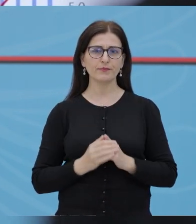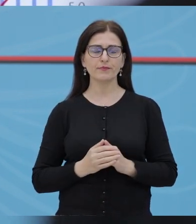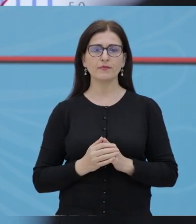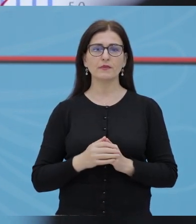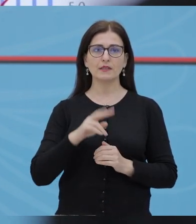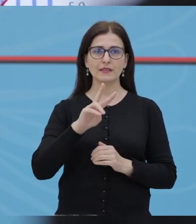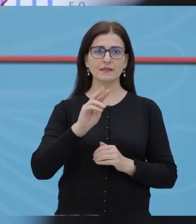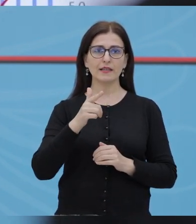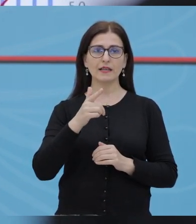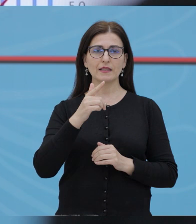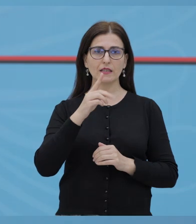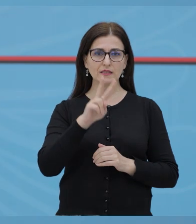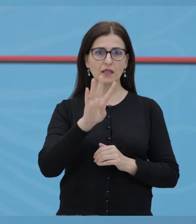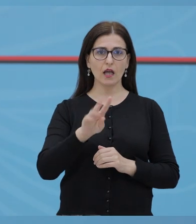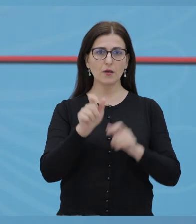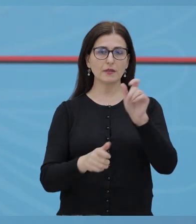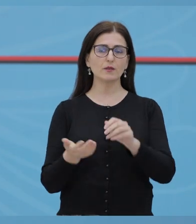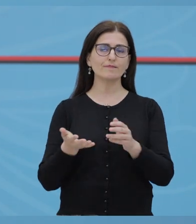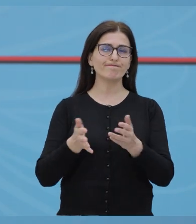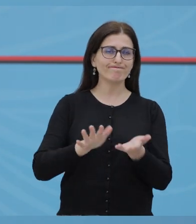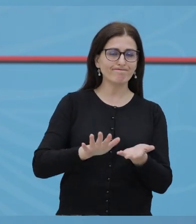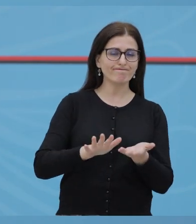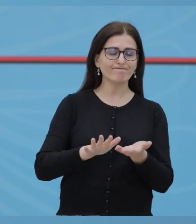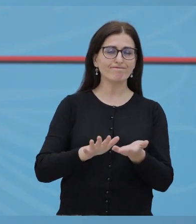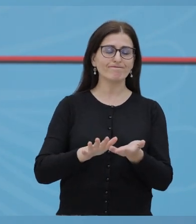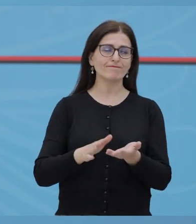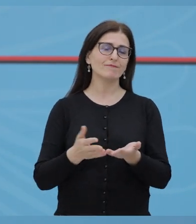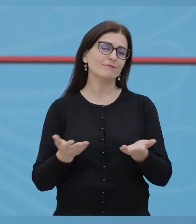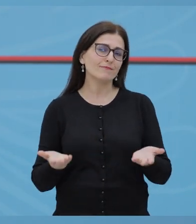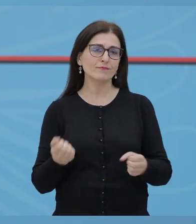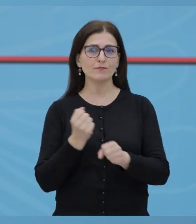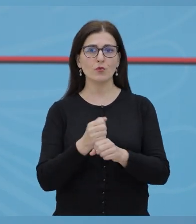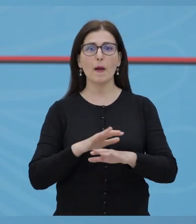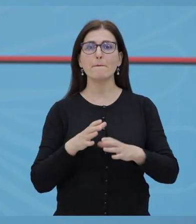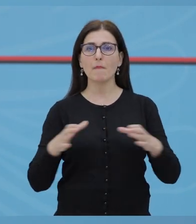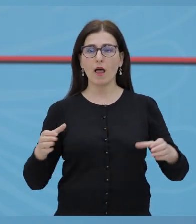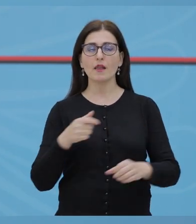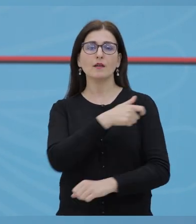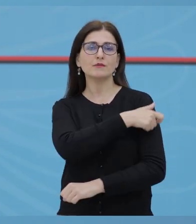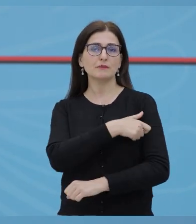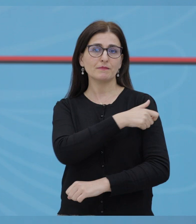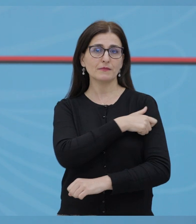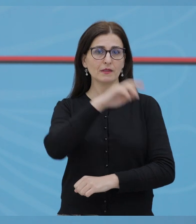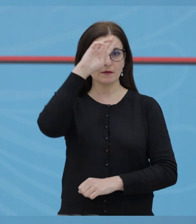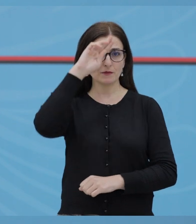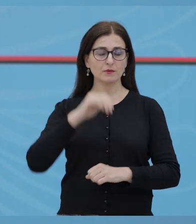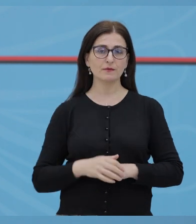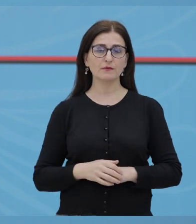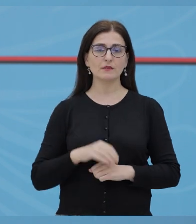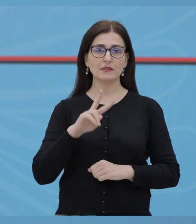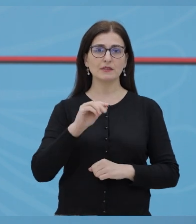këture dujave. 24 qytetarë nuk e kam fituar beteje në COVID-19 me gjithë përpjekjet e personelit shëndetësor.